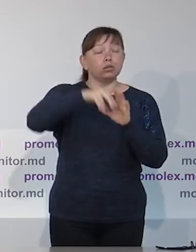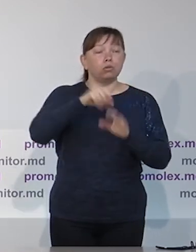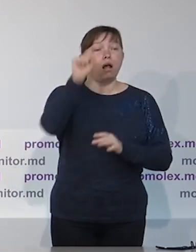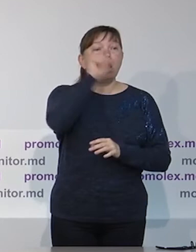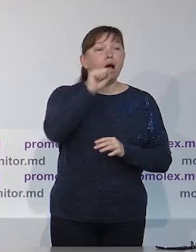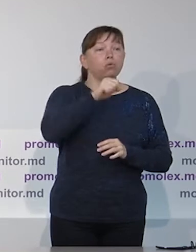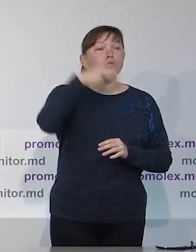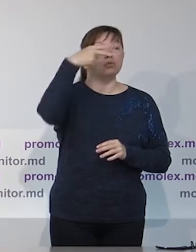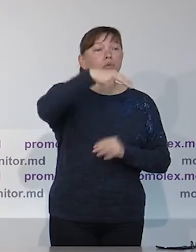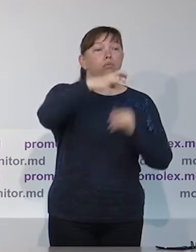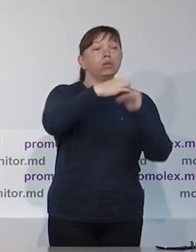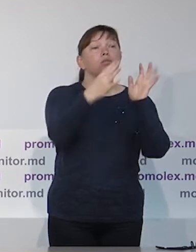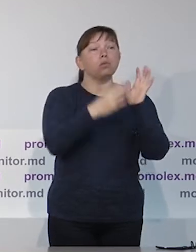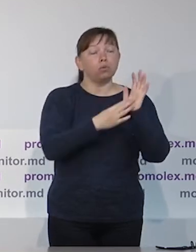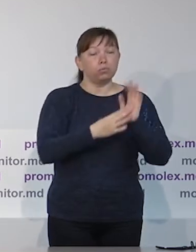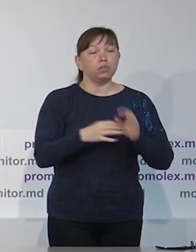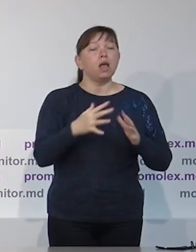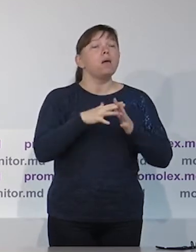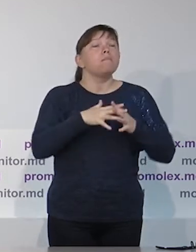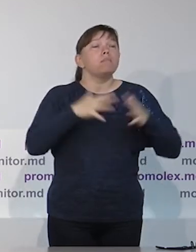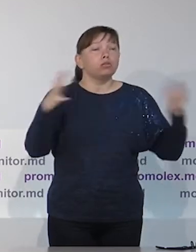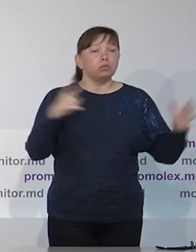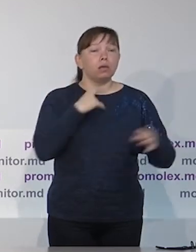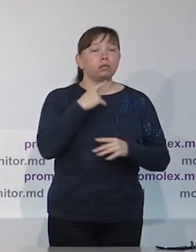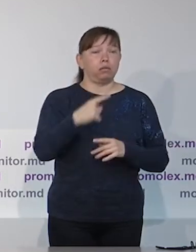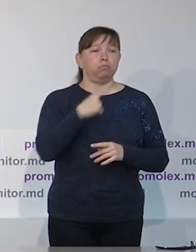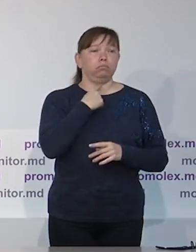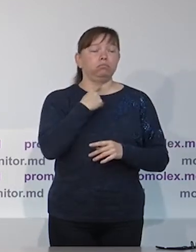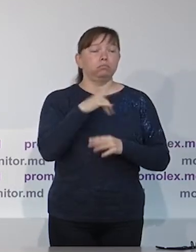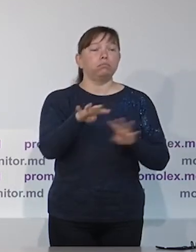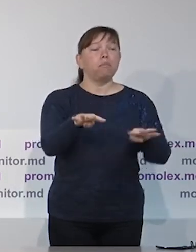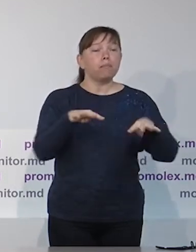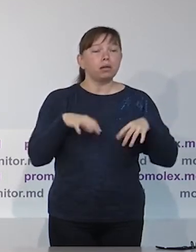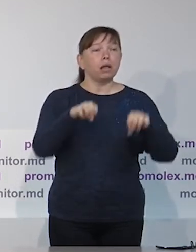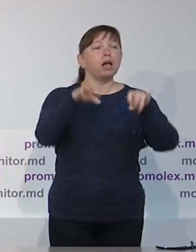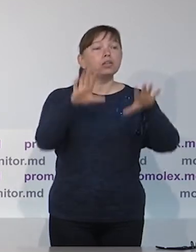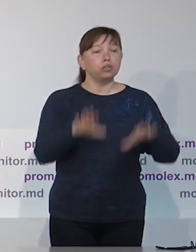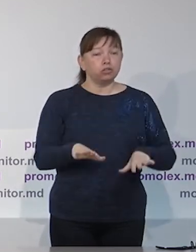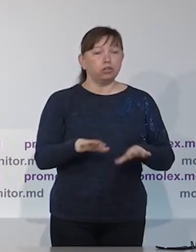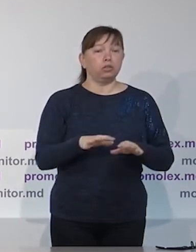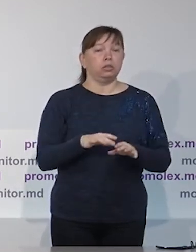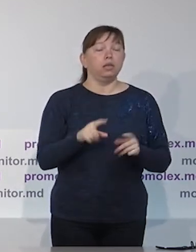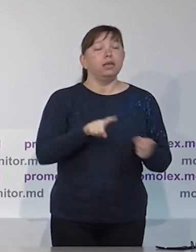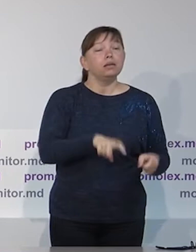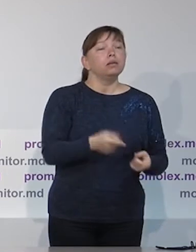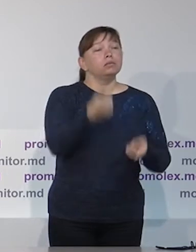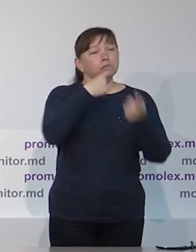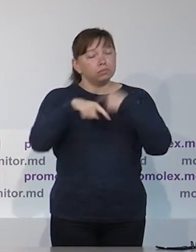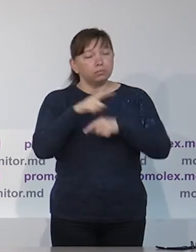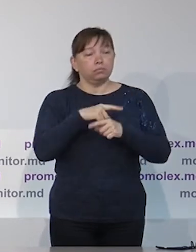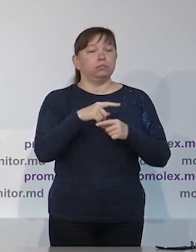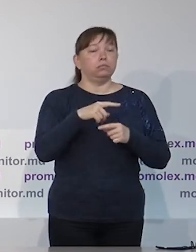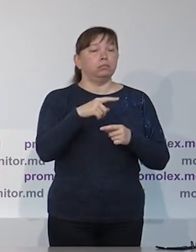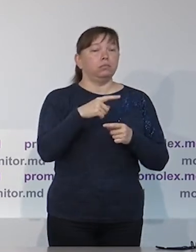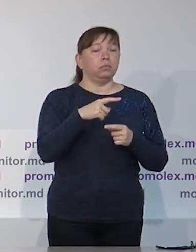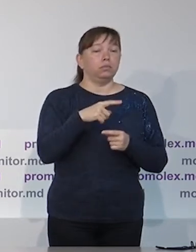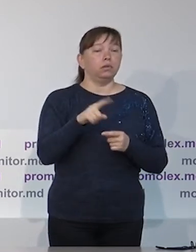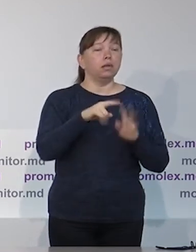Самое важное в этом смысле нужно отметить изменения избирательной системы в августе 19-го года,